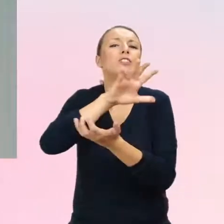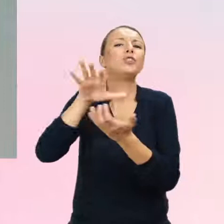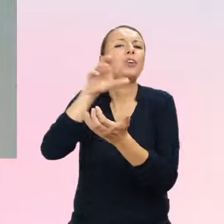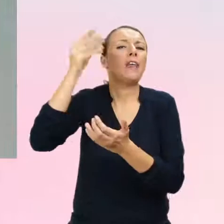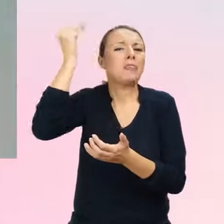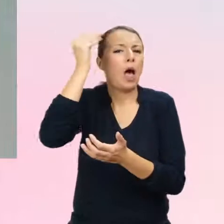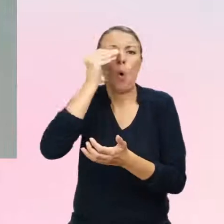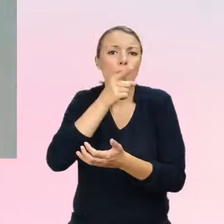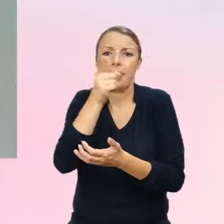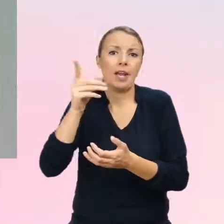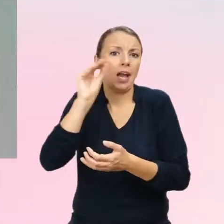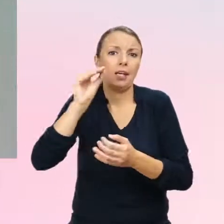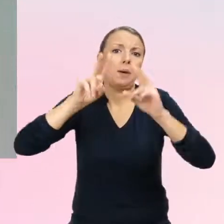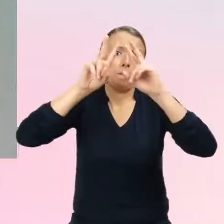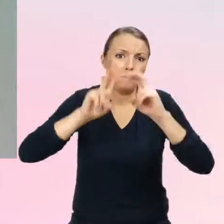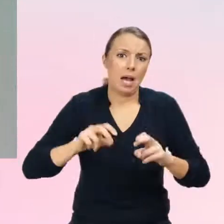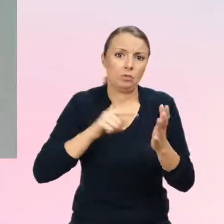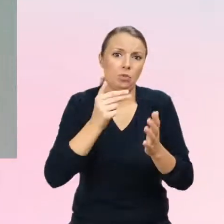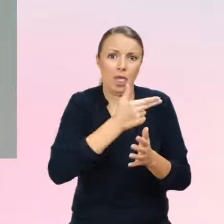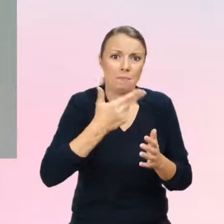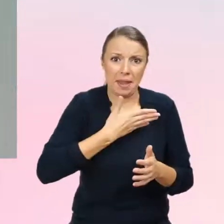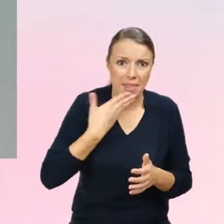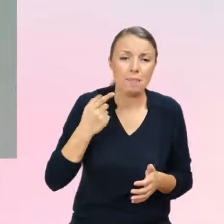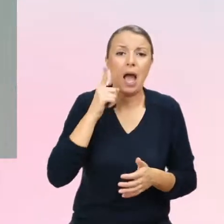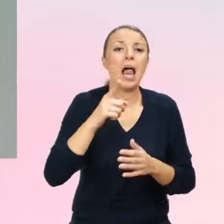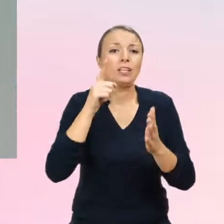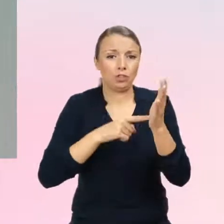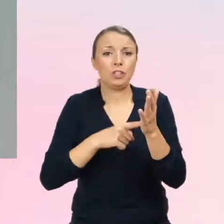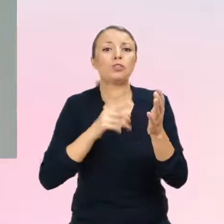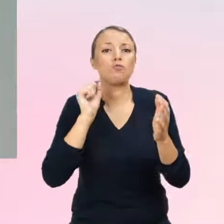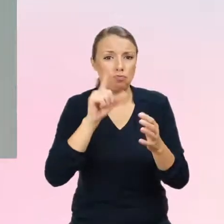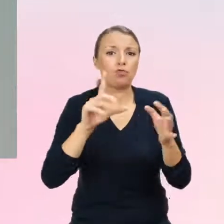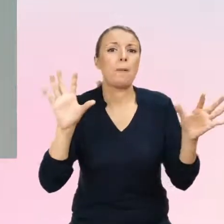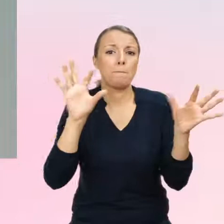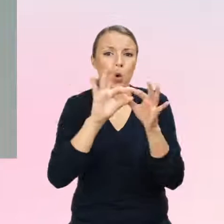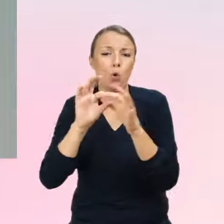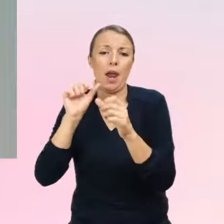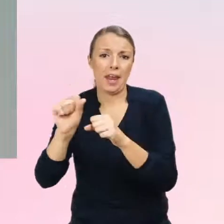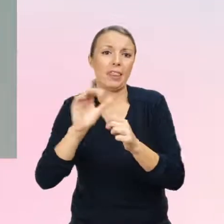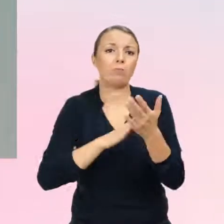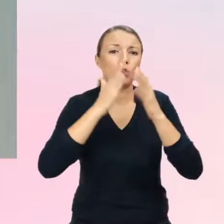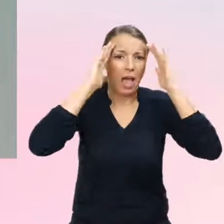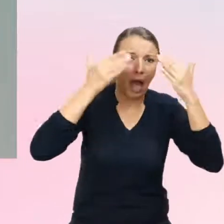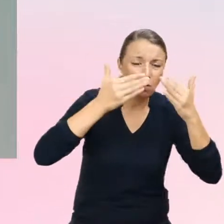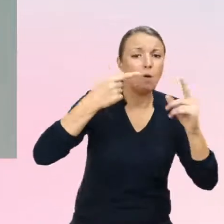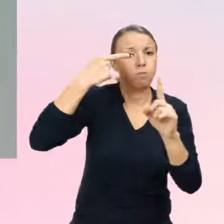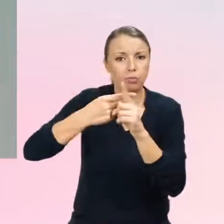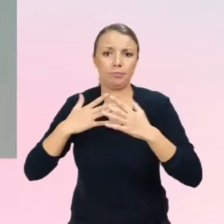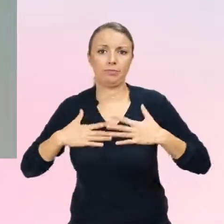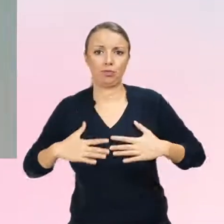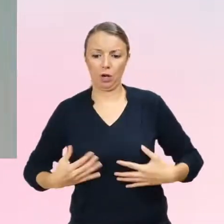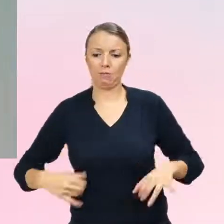ale tak jak pokażę Państwu za chwilę na slajdach, to są badania ostatnich kilku lat,